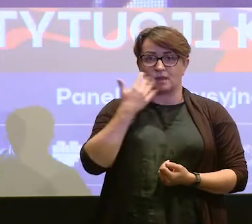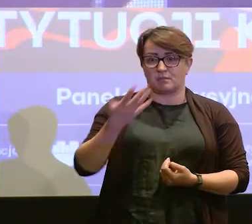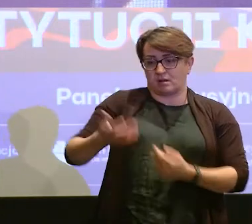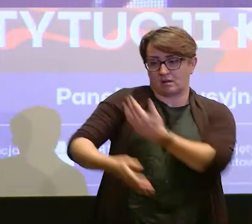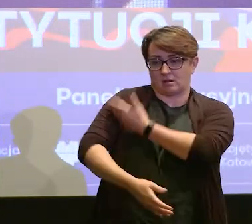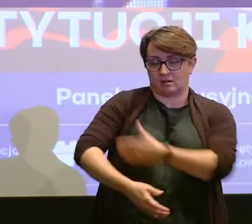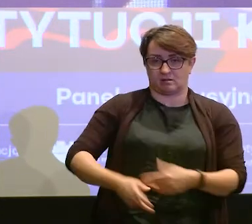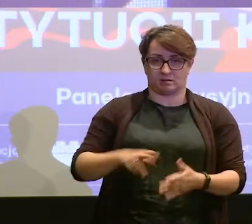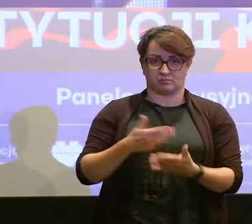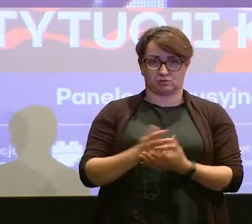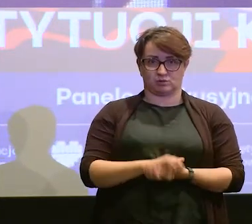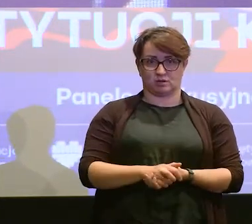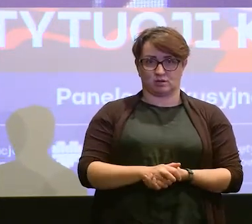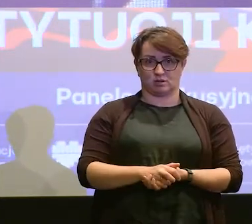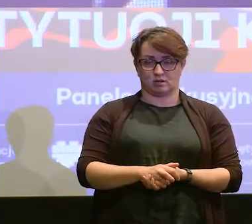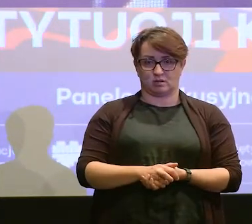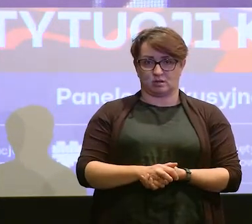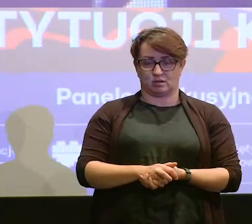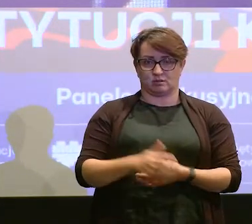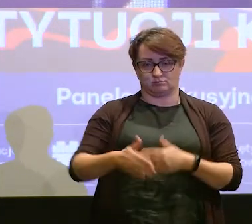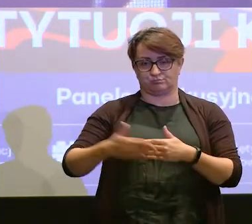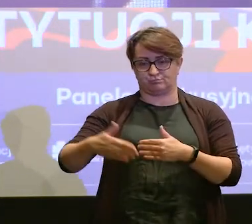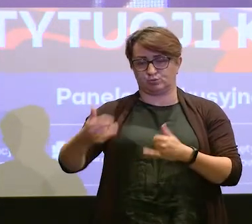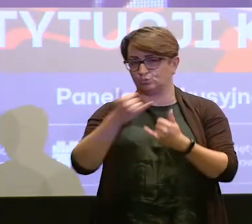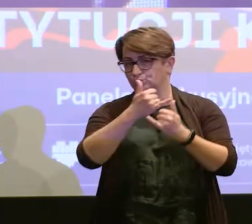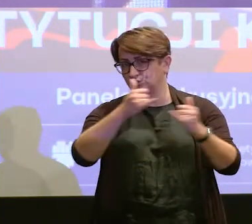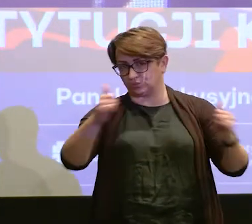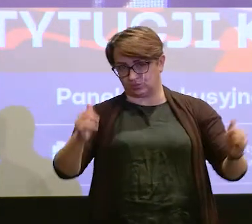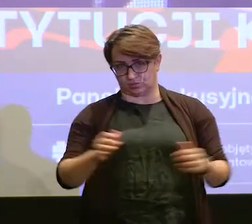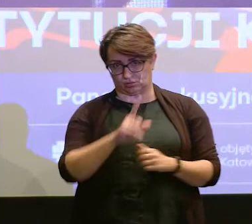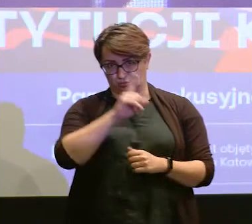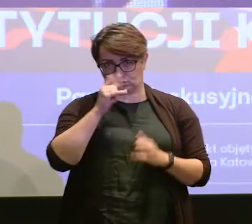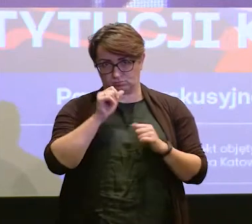ręki, jak i tak dalej, i tak dalej.